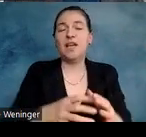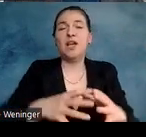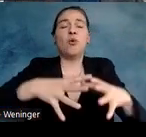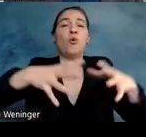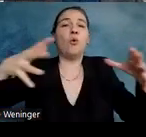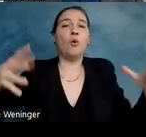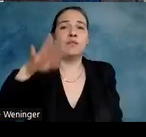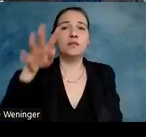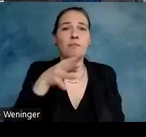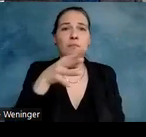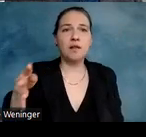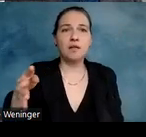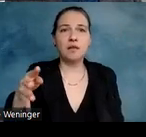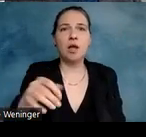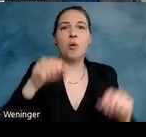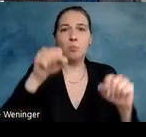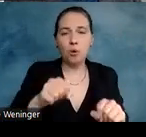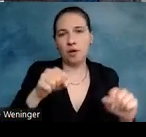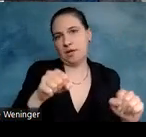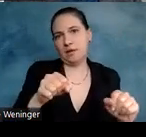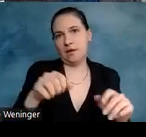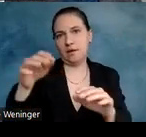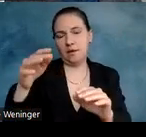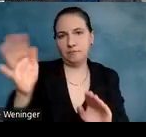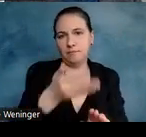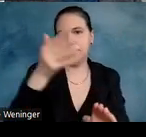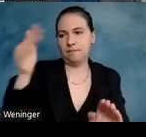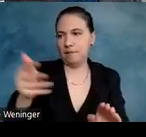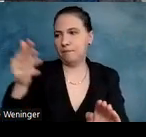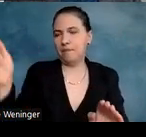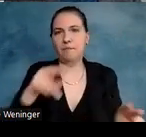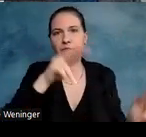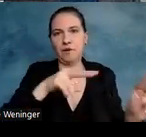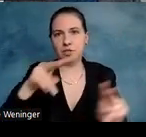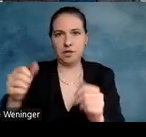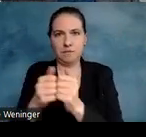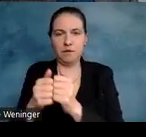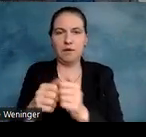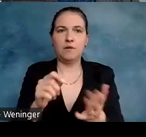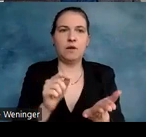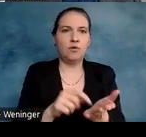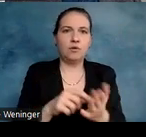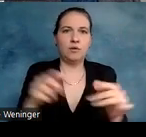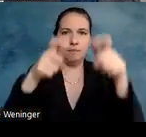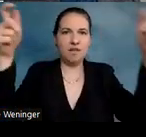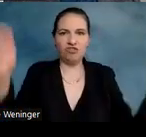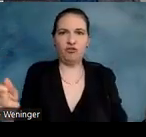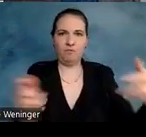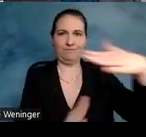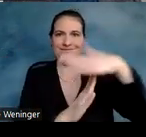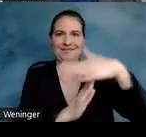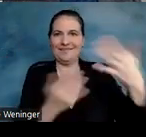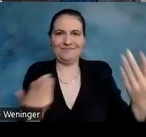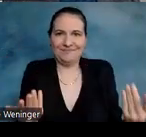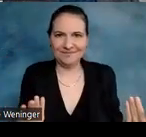ich mir überlegen, ob ich sie vielleicht besser aufspalte in mehrere Tabellen, weil der Bildschirm geht irgendwann auch aus. Insbesondere, wenn ich